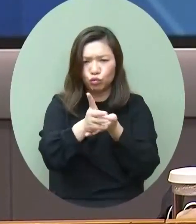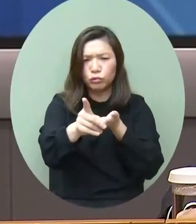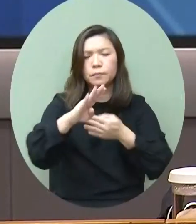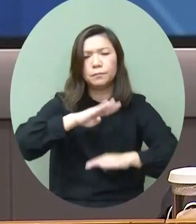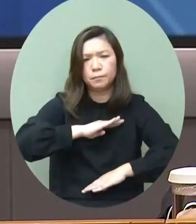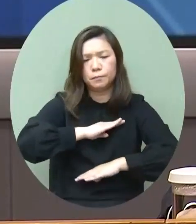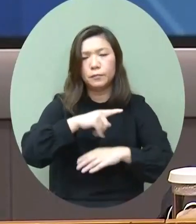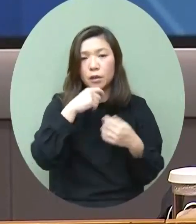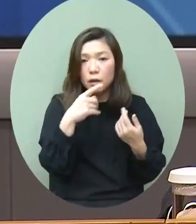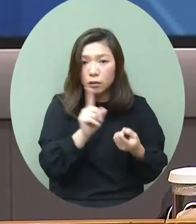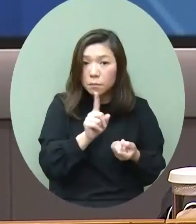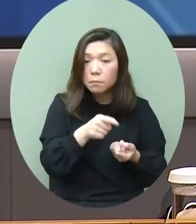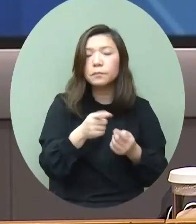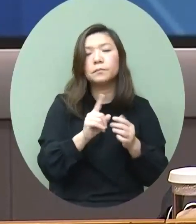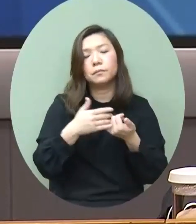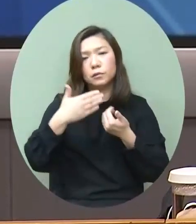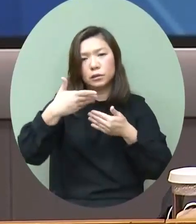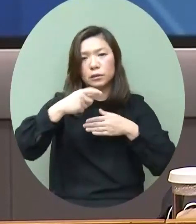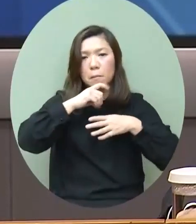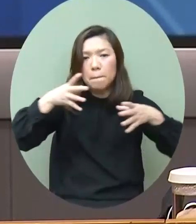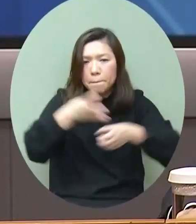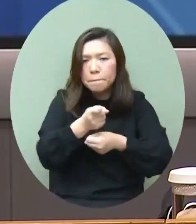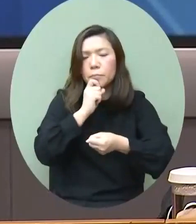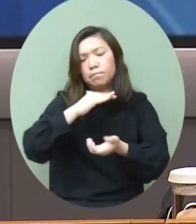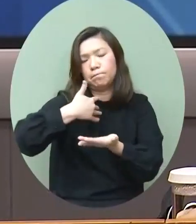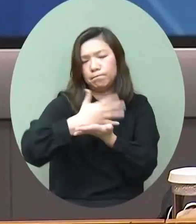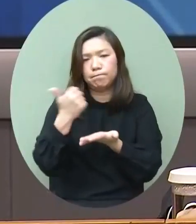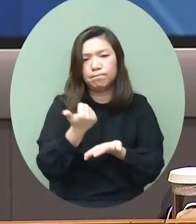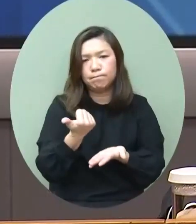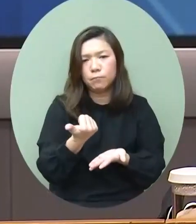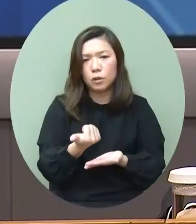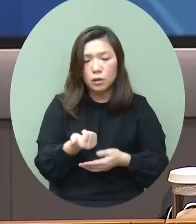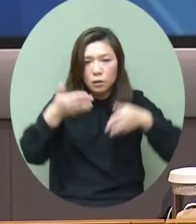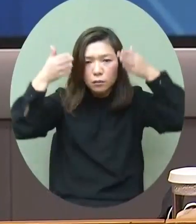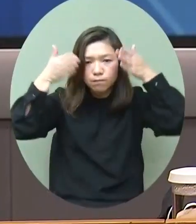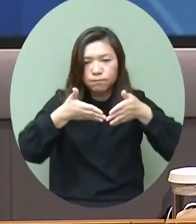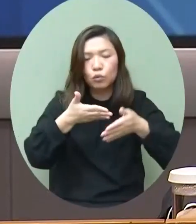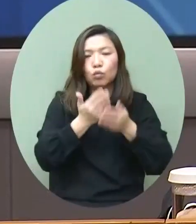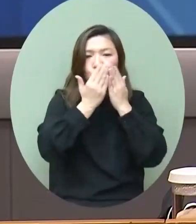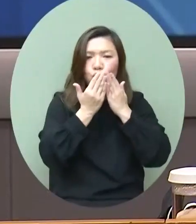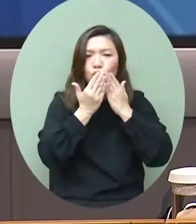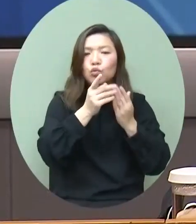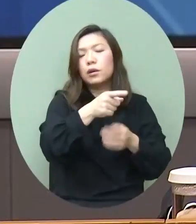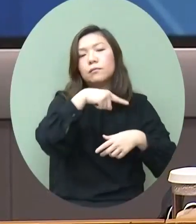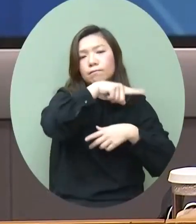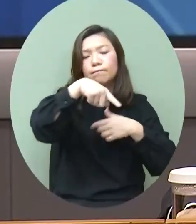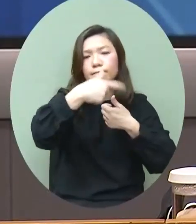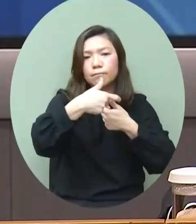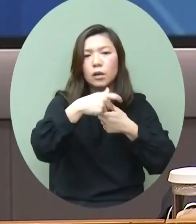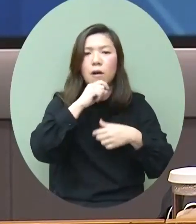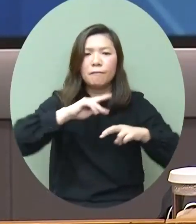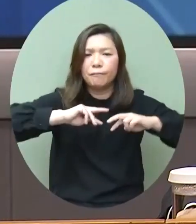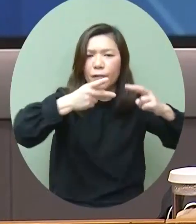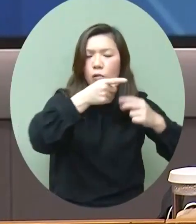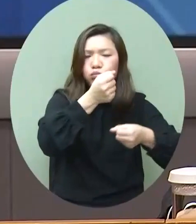政府培育今天人財的策略其實是整存和齊備的既關顧在學的青年的朋友發展他們的事業